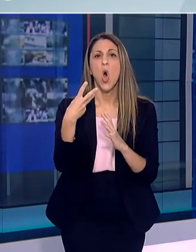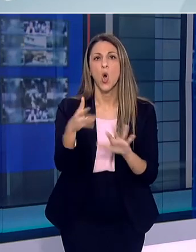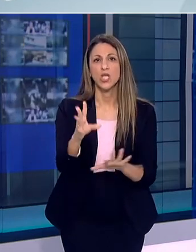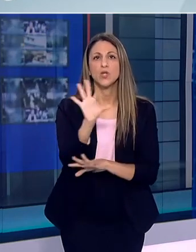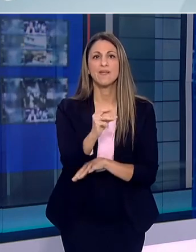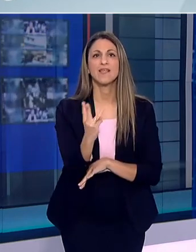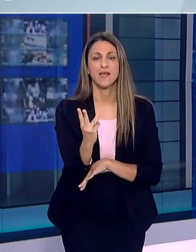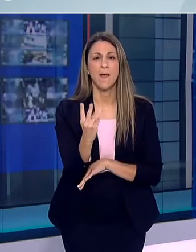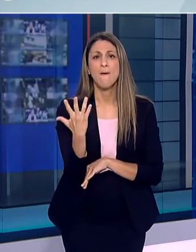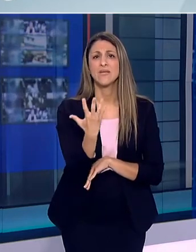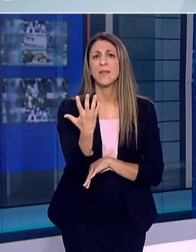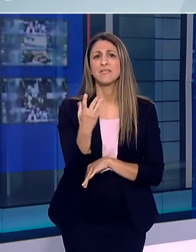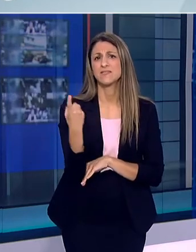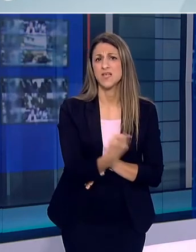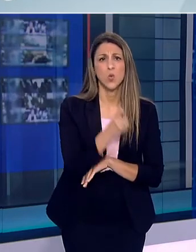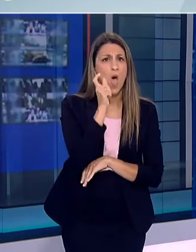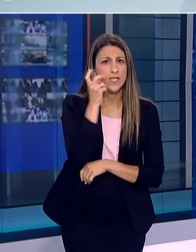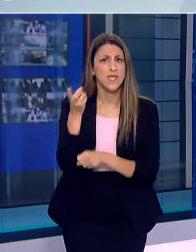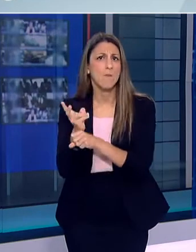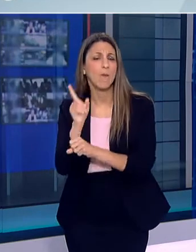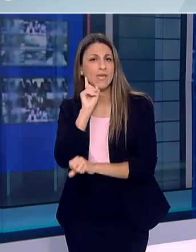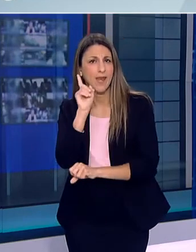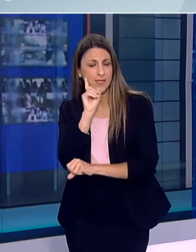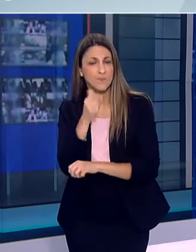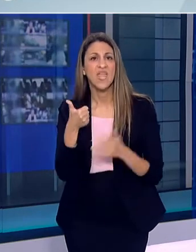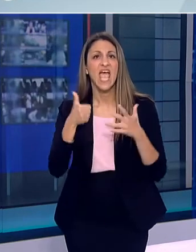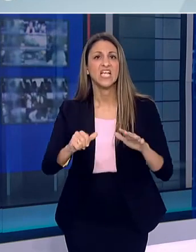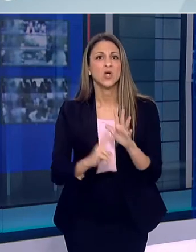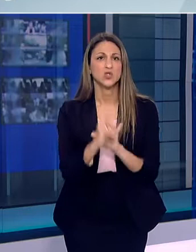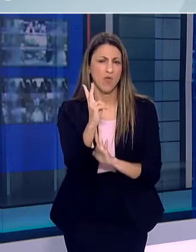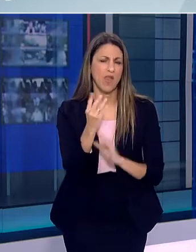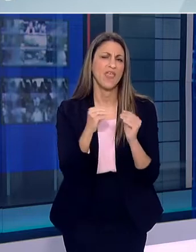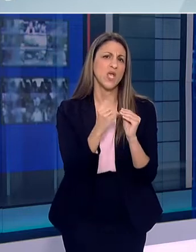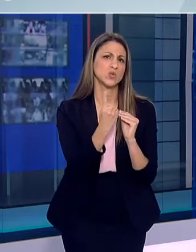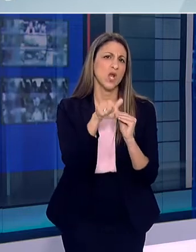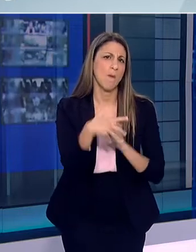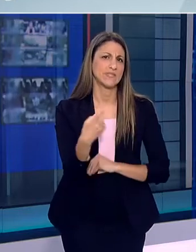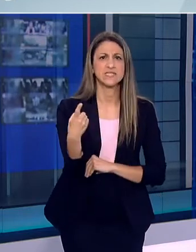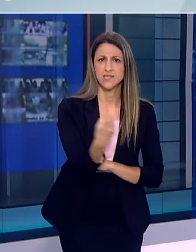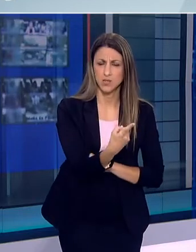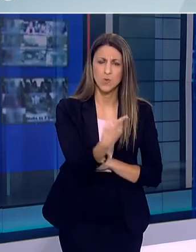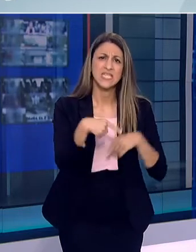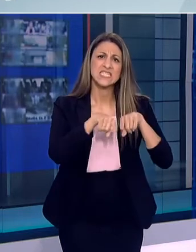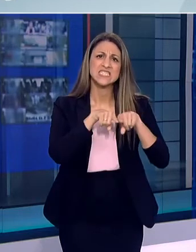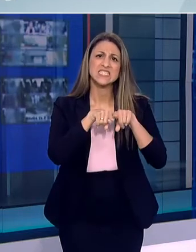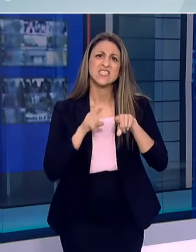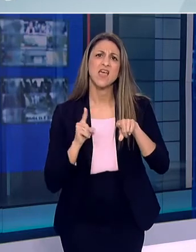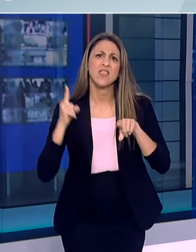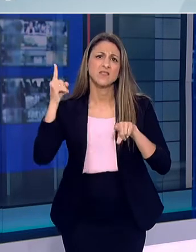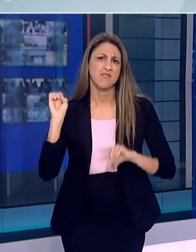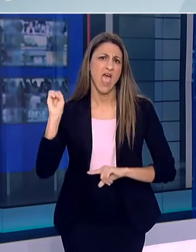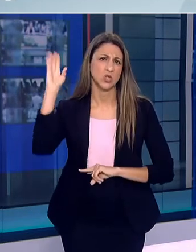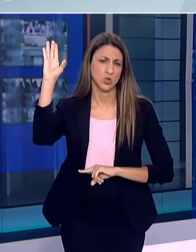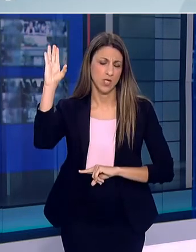Το 55% αφορά άνδρες. 612, το 21,5% θεωρούνται σχετιζόμενα με ταξίδι από το